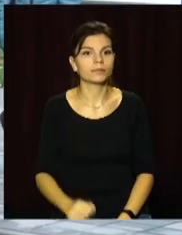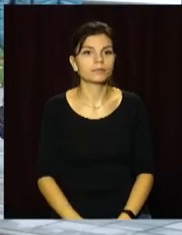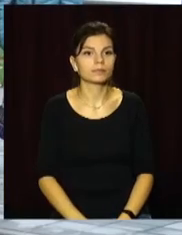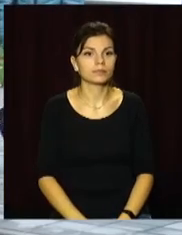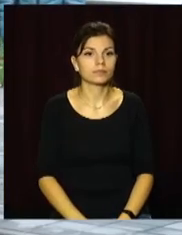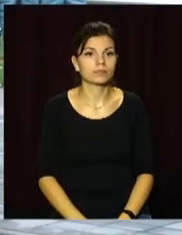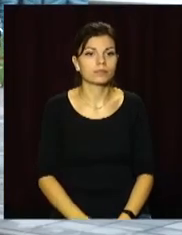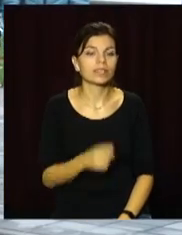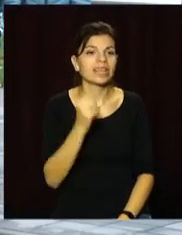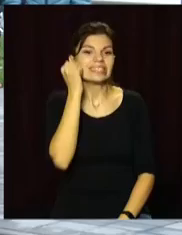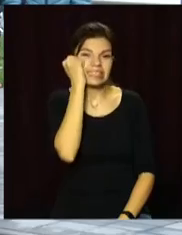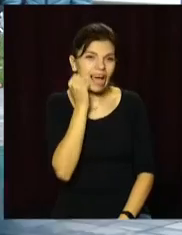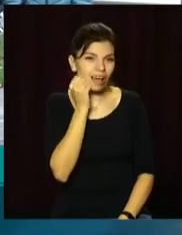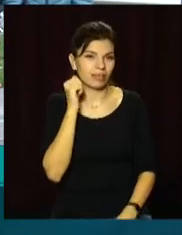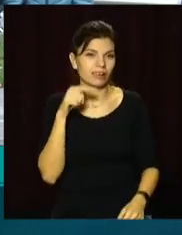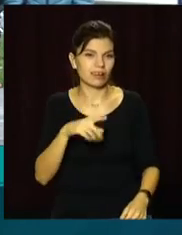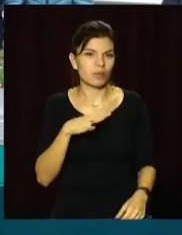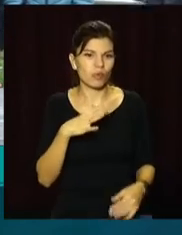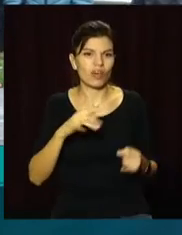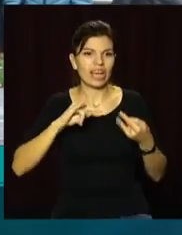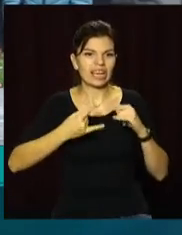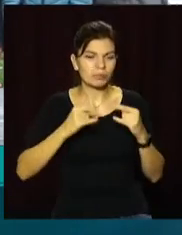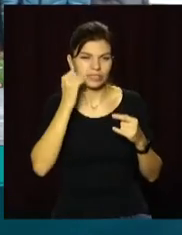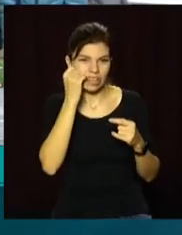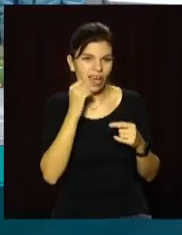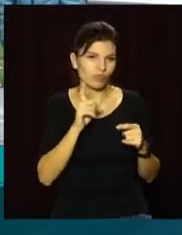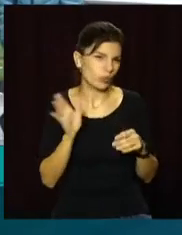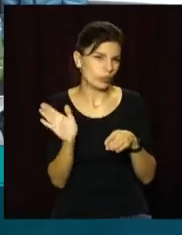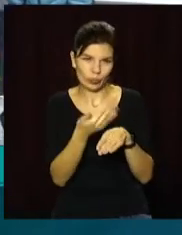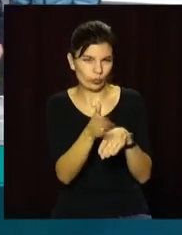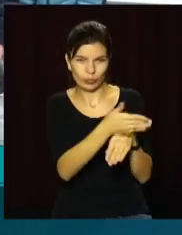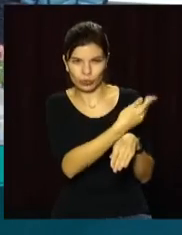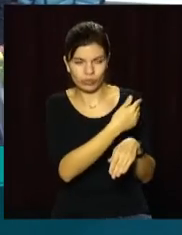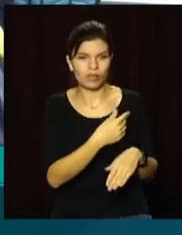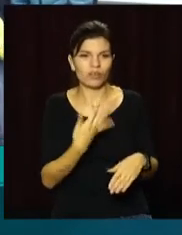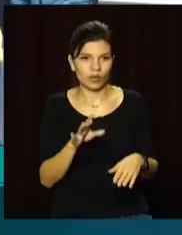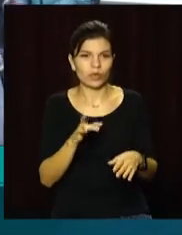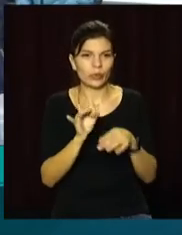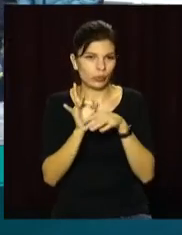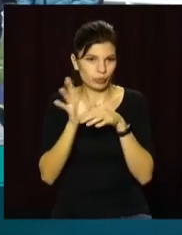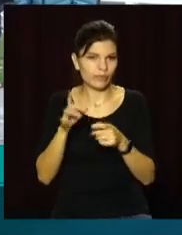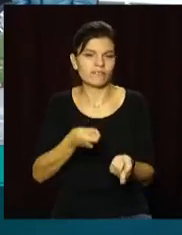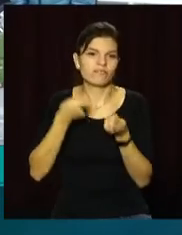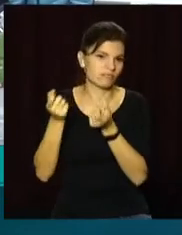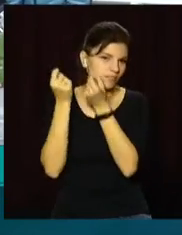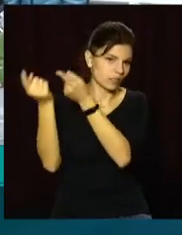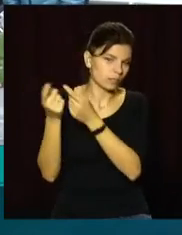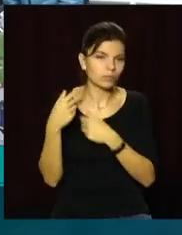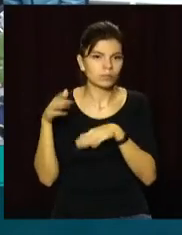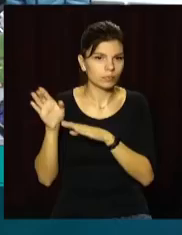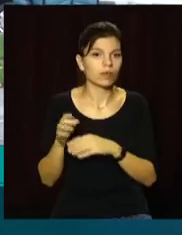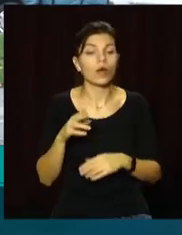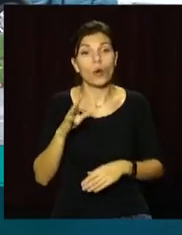Убрались старі конструкції, тут були кирпичні старі конструкції, які були демонтувані, вивезли. Потім